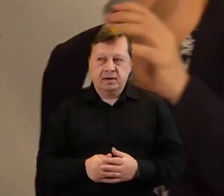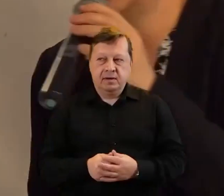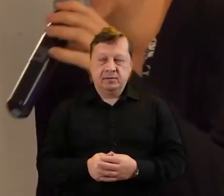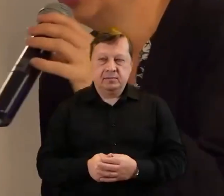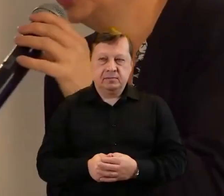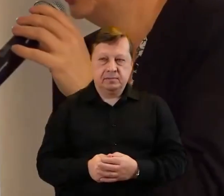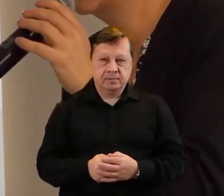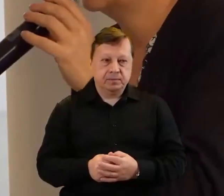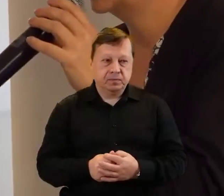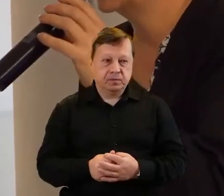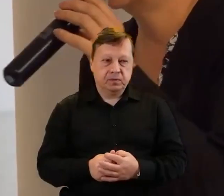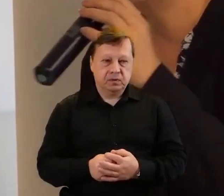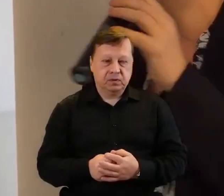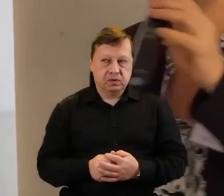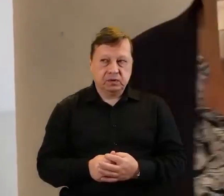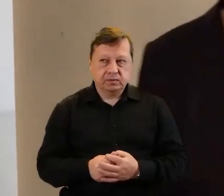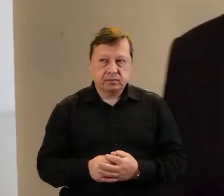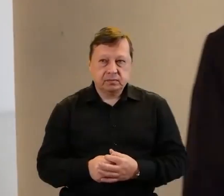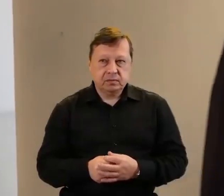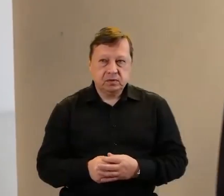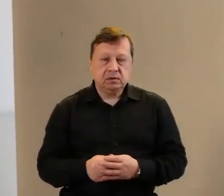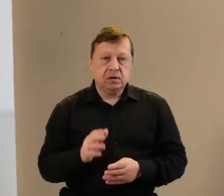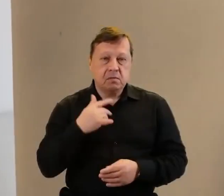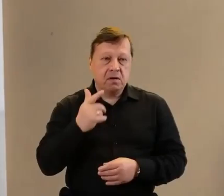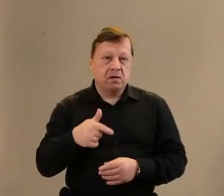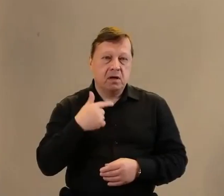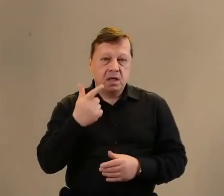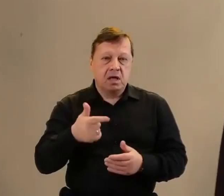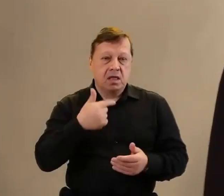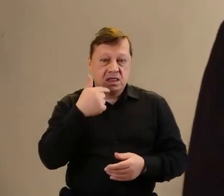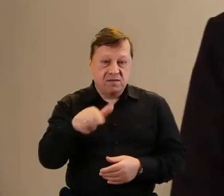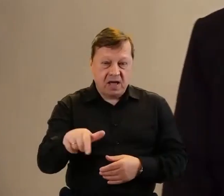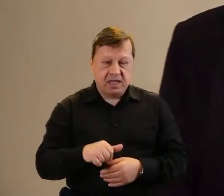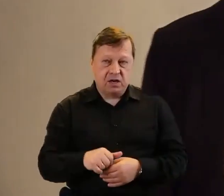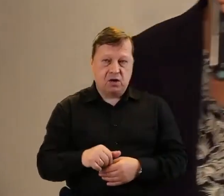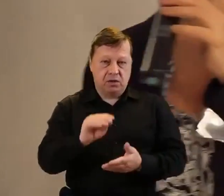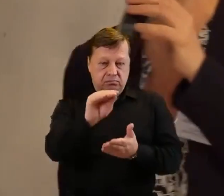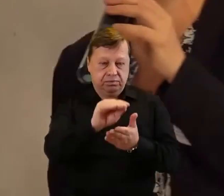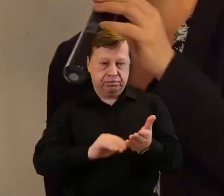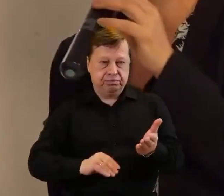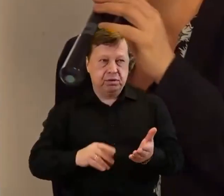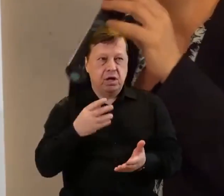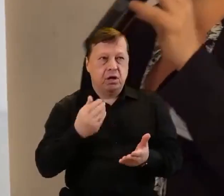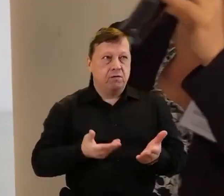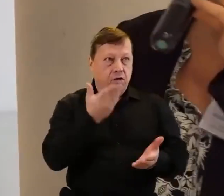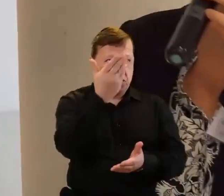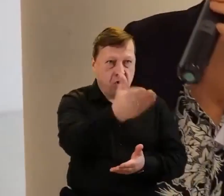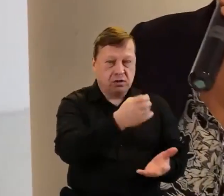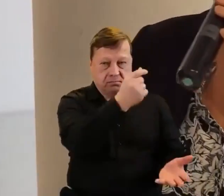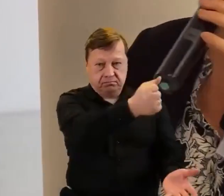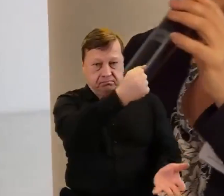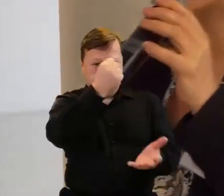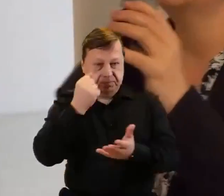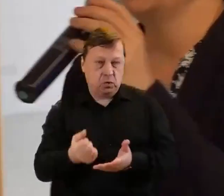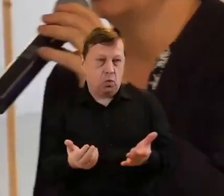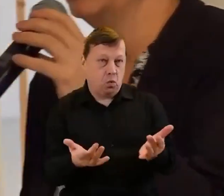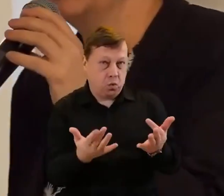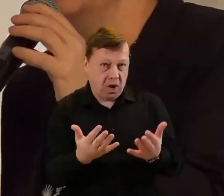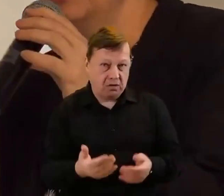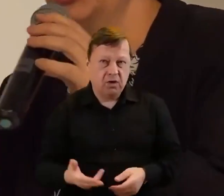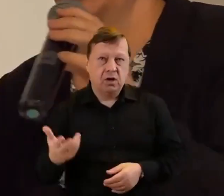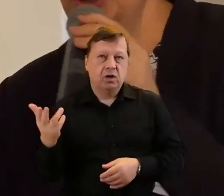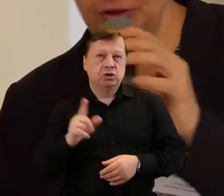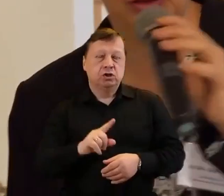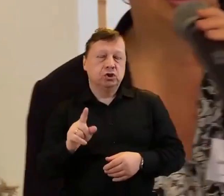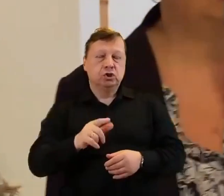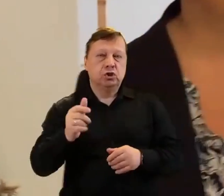łatwiej teoretycznie jest przez dwa tygodnie napisać wniosek o dotację, a mordować się cały rok i